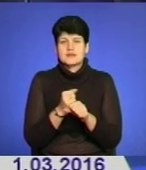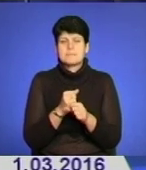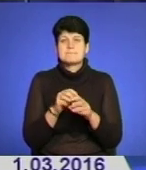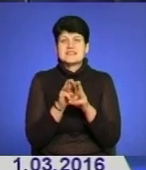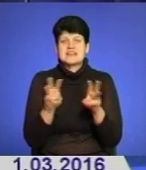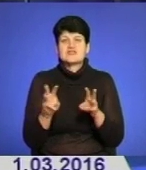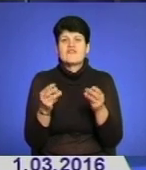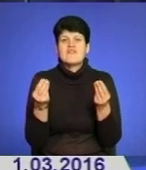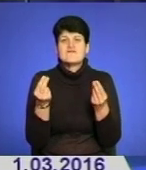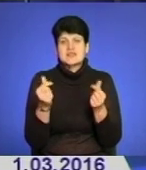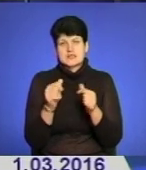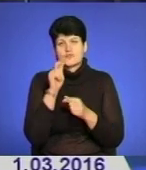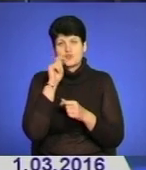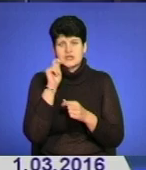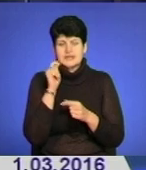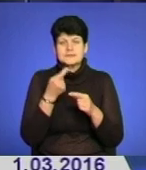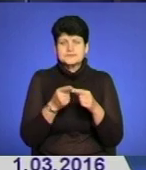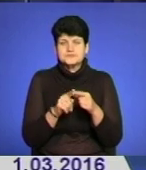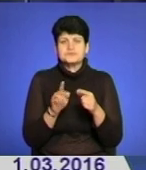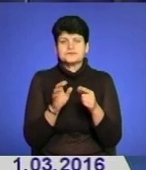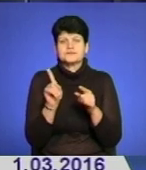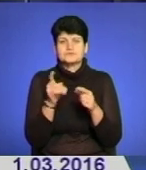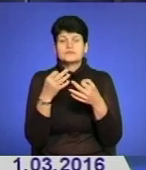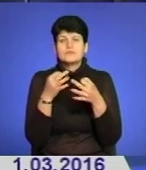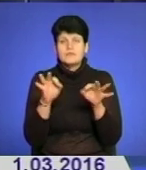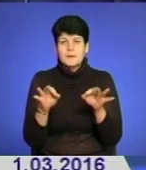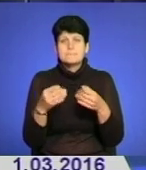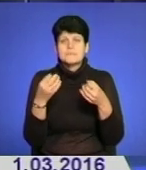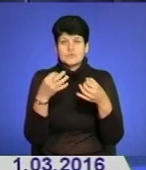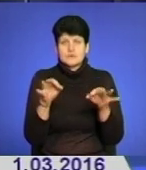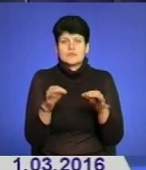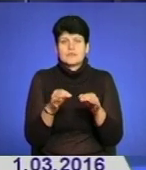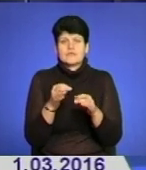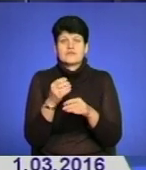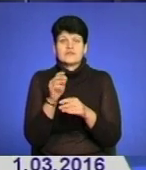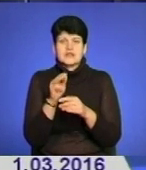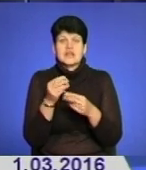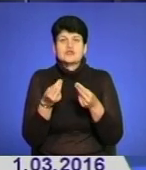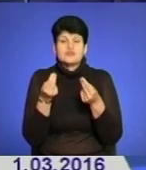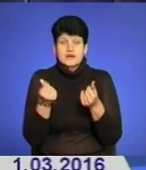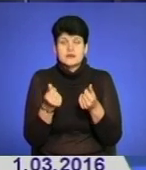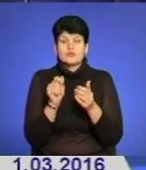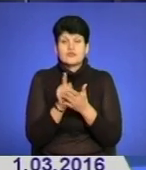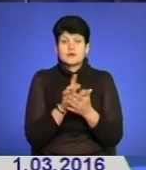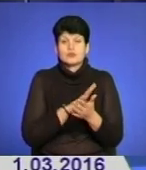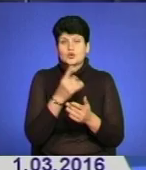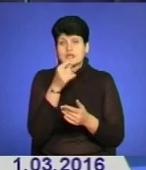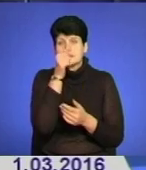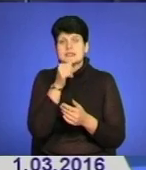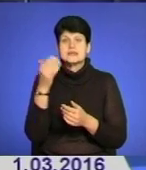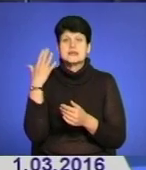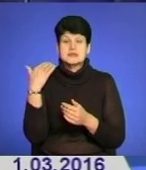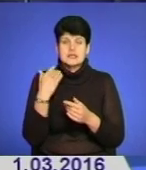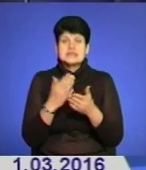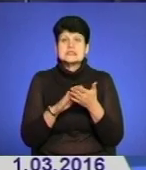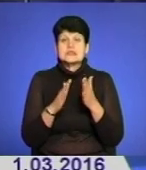Важливий документ, що дозволяє пропустити фінансування, затвердити повинні були ще місяць тому. Ситуацію прокоментували в обласному